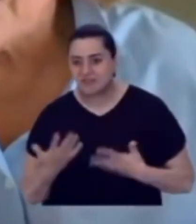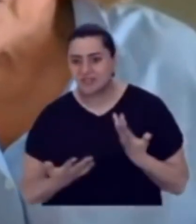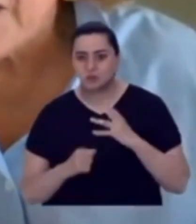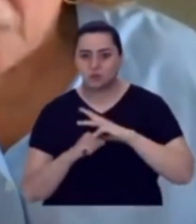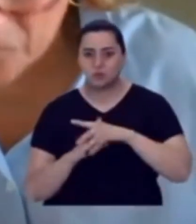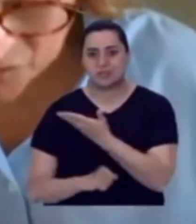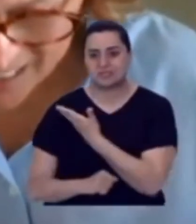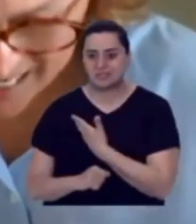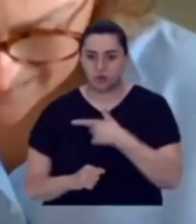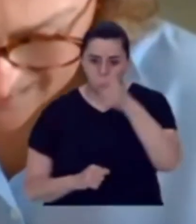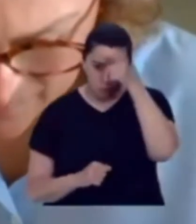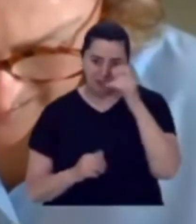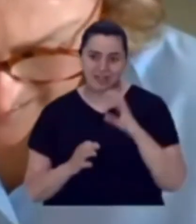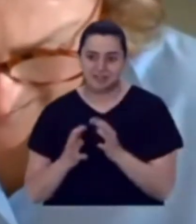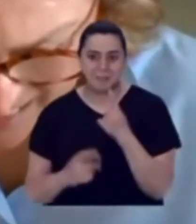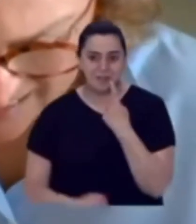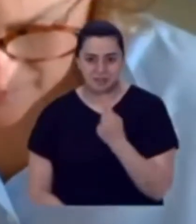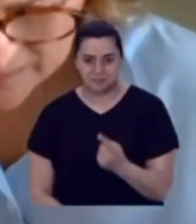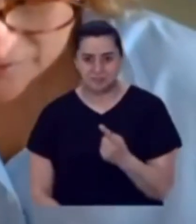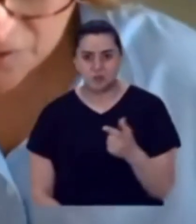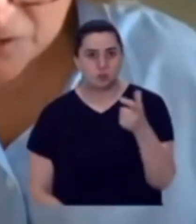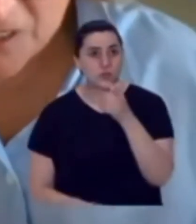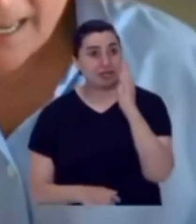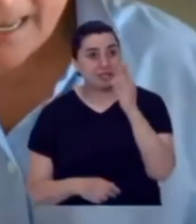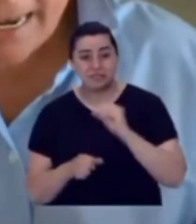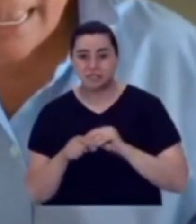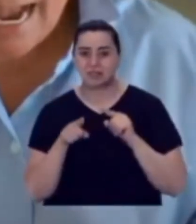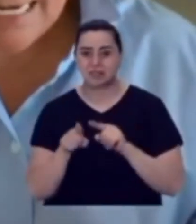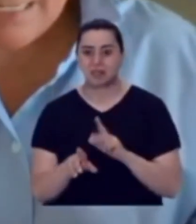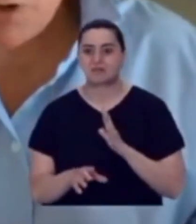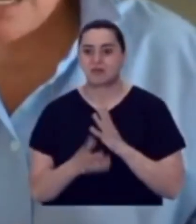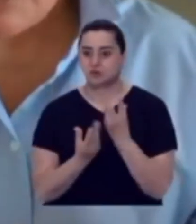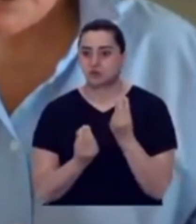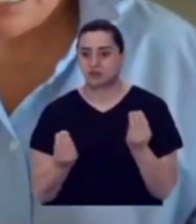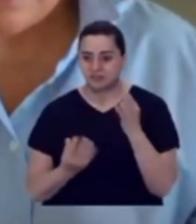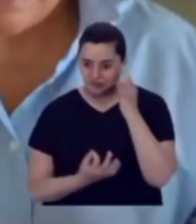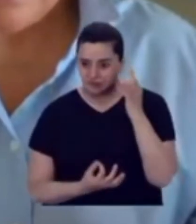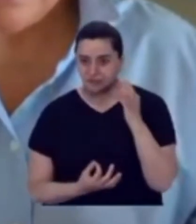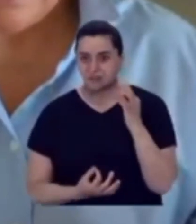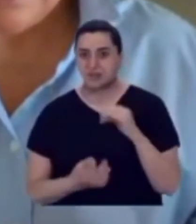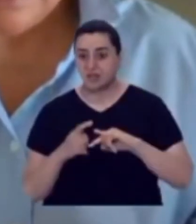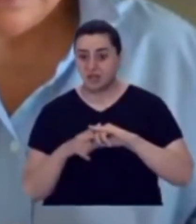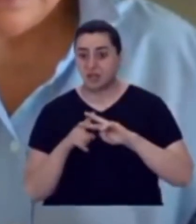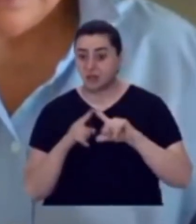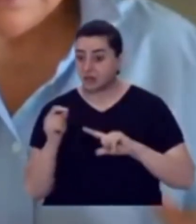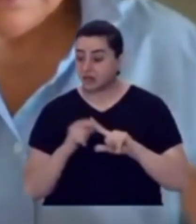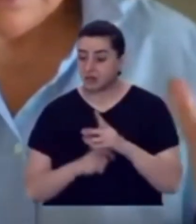uzaya gidilmesini takip ediyor. Halil böyle bir şey anlattı. İzlediğiniz için ederim. Altyazı